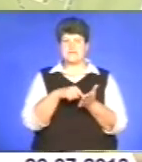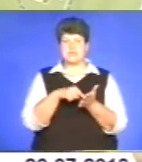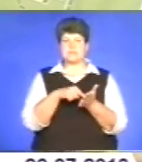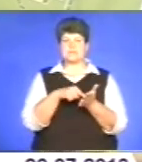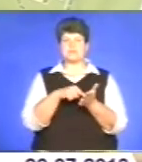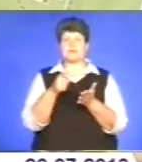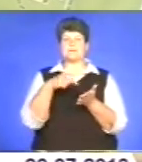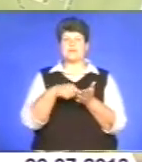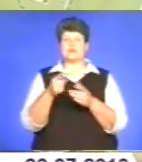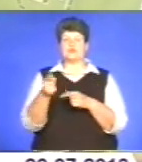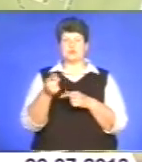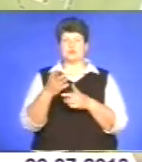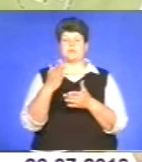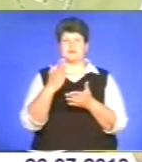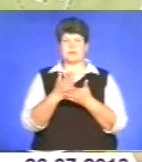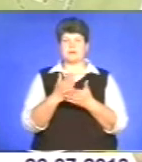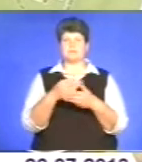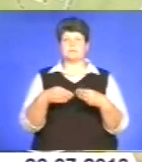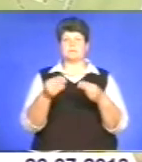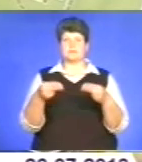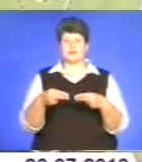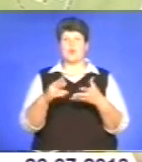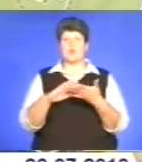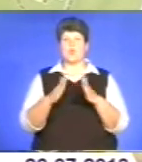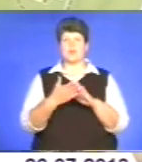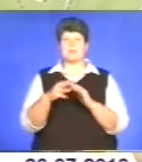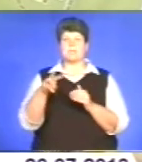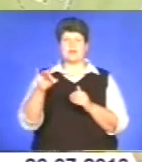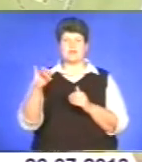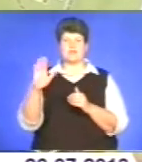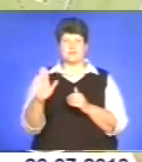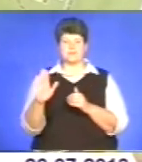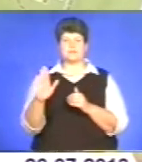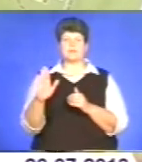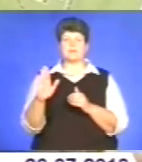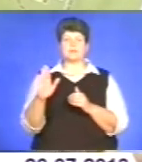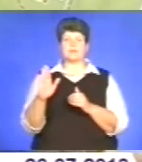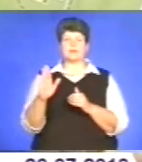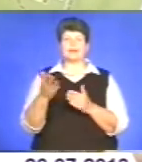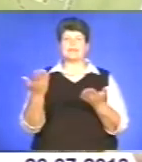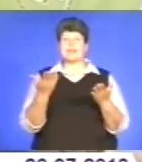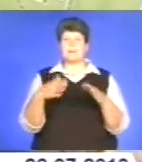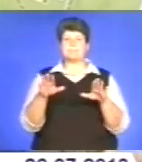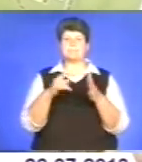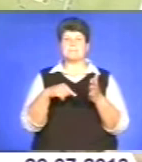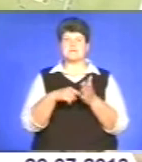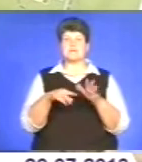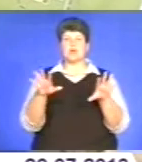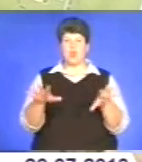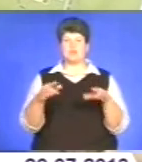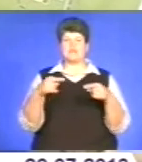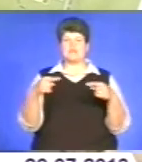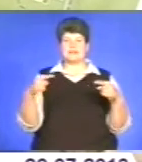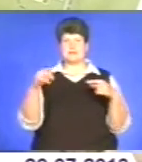Місто Тернопіль є підписантом угоди мерів. Це європейська угода мерів, де міські голови різних країн